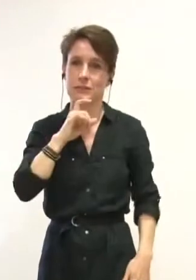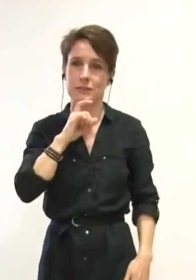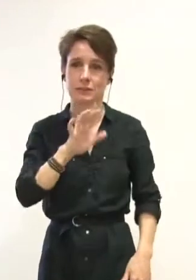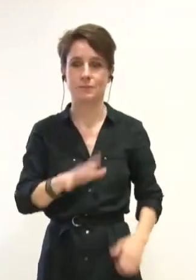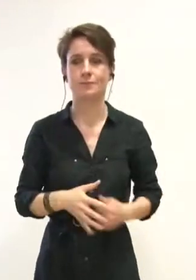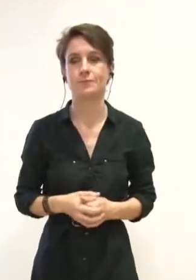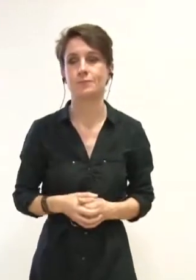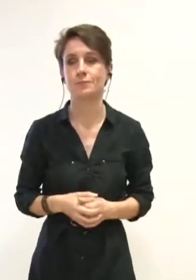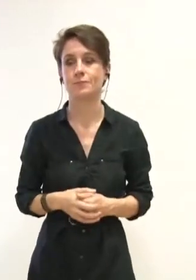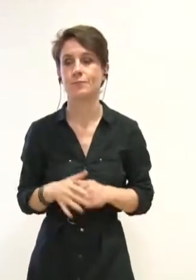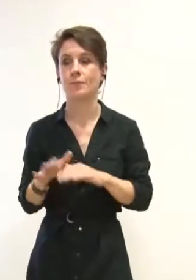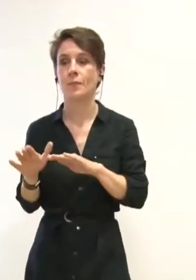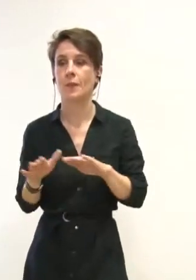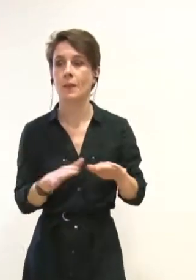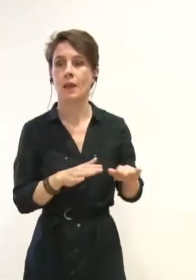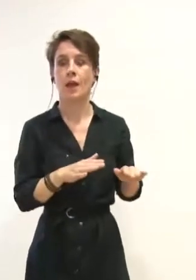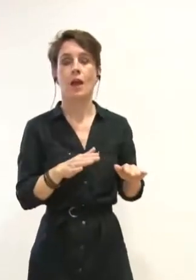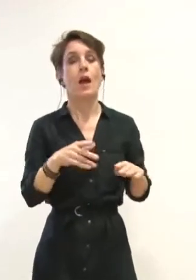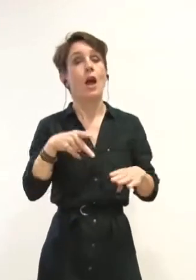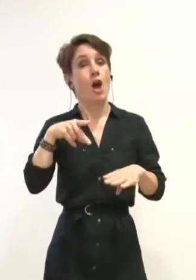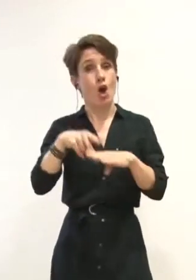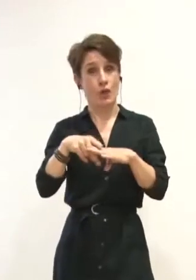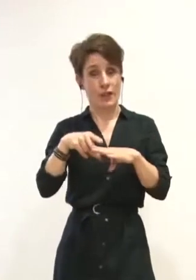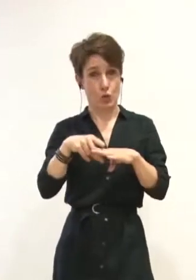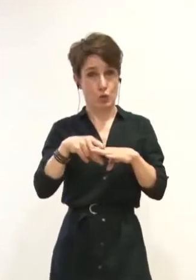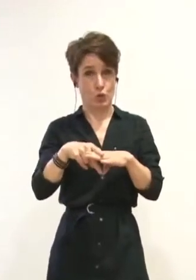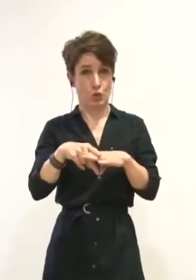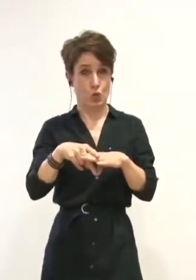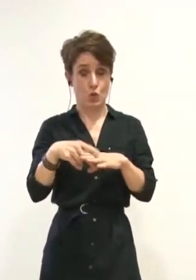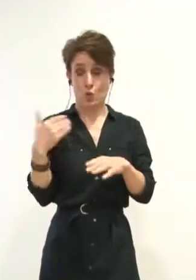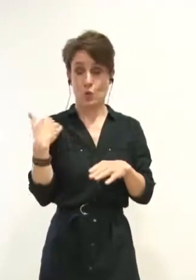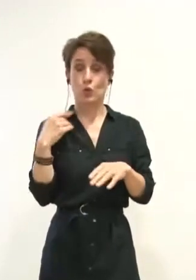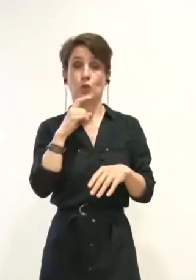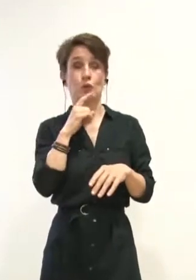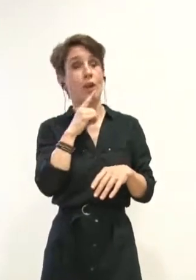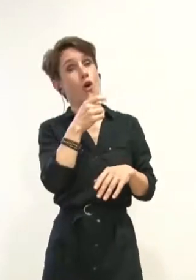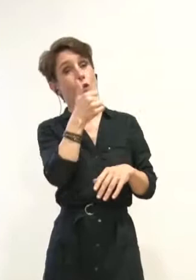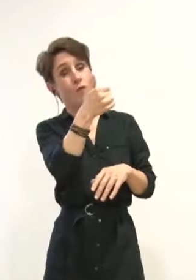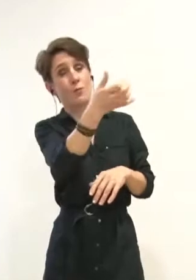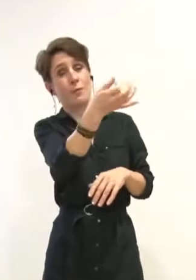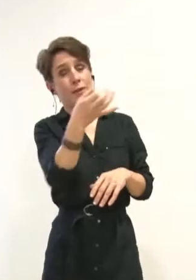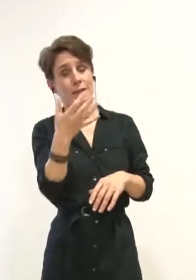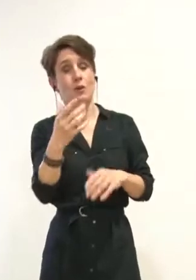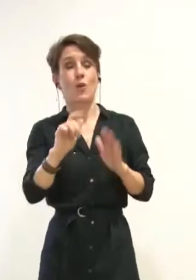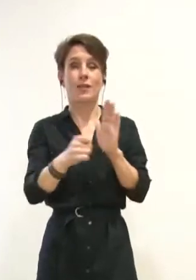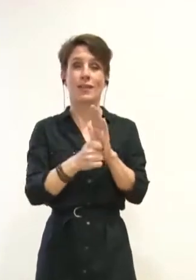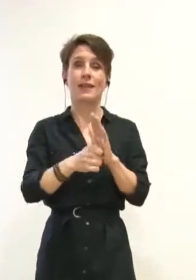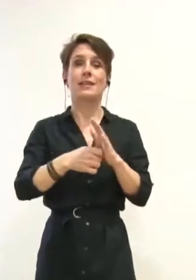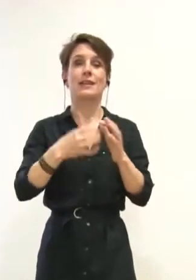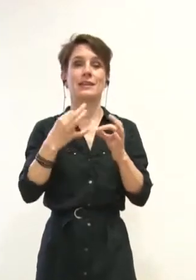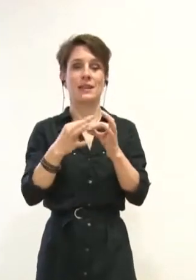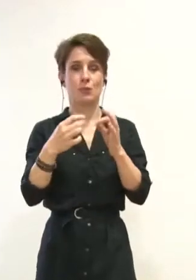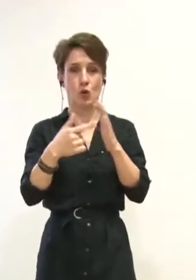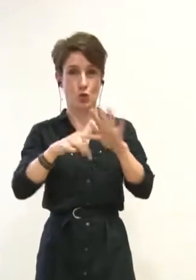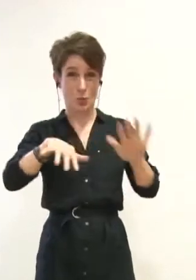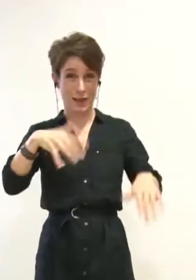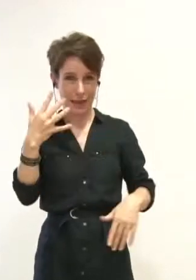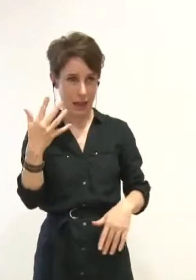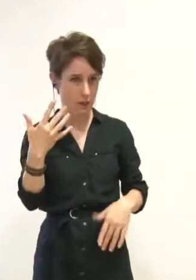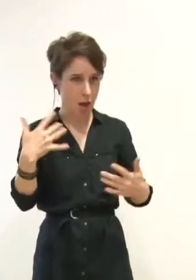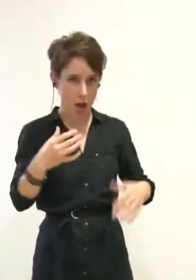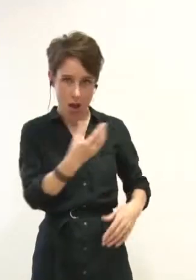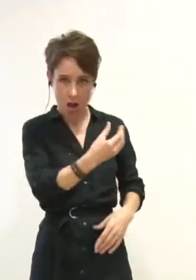Vous rappelez en introduction de cette délibération que le 21 septembre 2015, pour faire face à une augmentation importante des